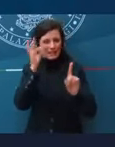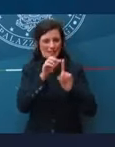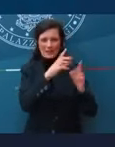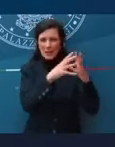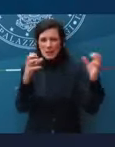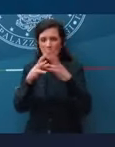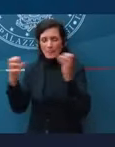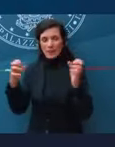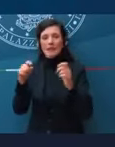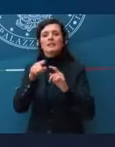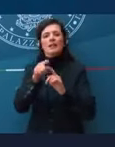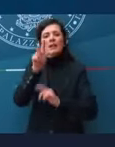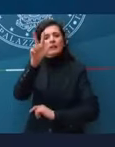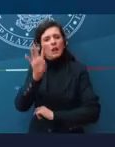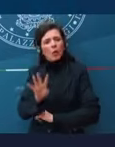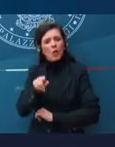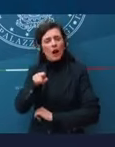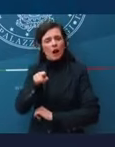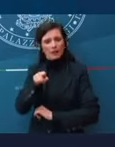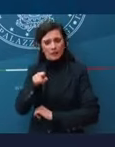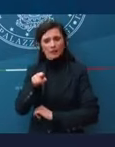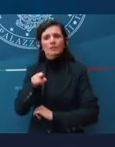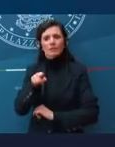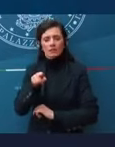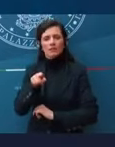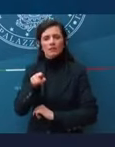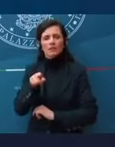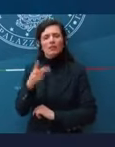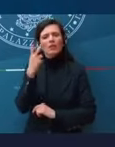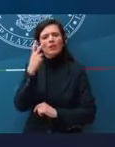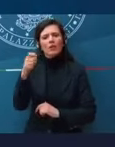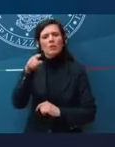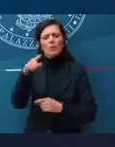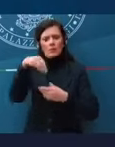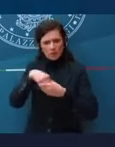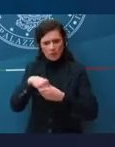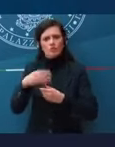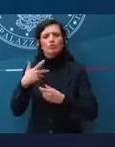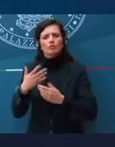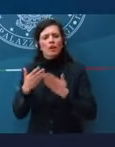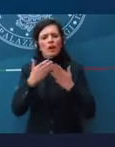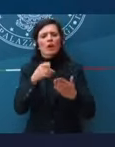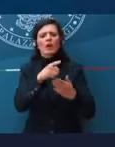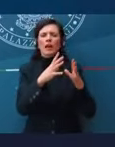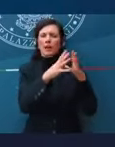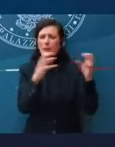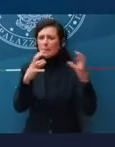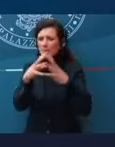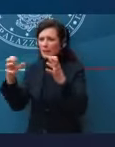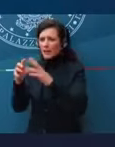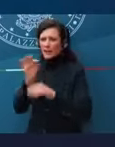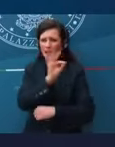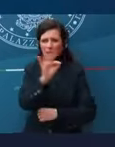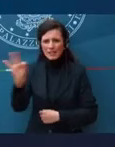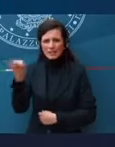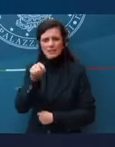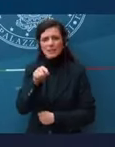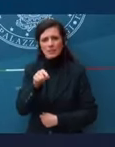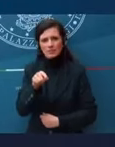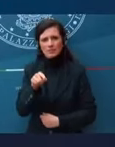Qui c'è una parte di 11 miliardi sulle imprese in particolare e